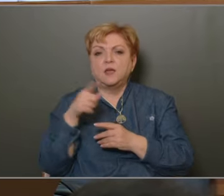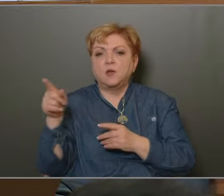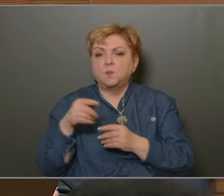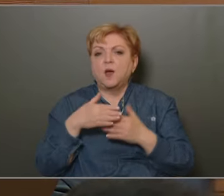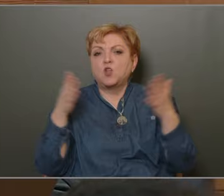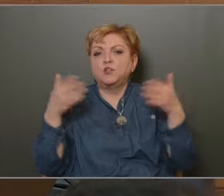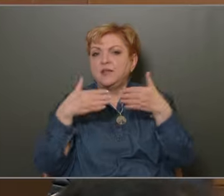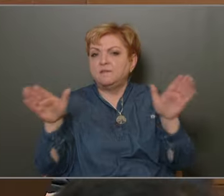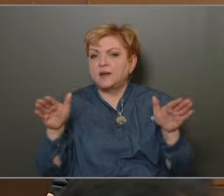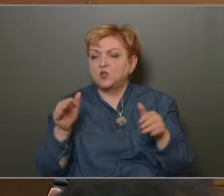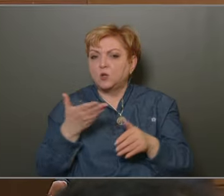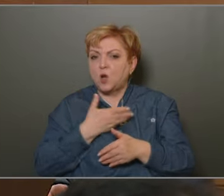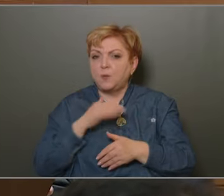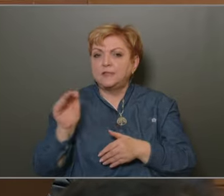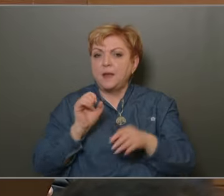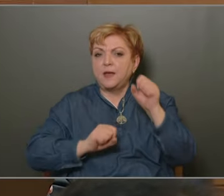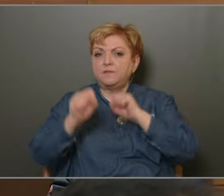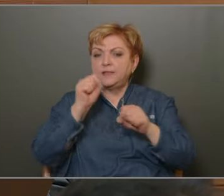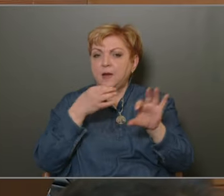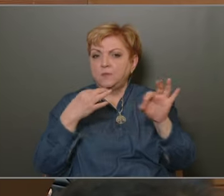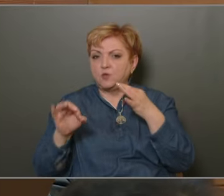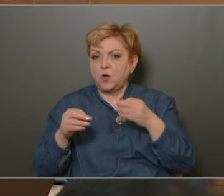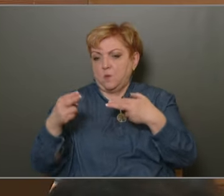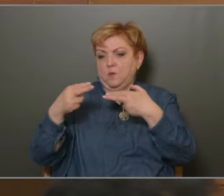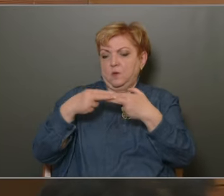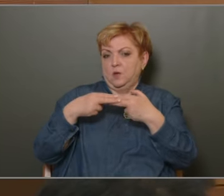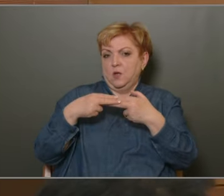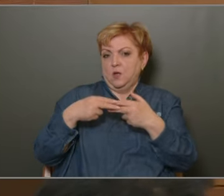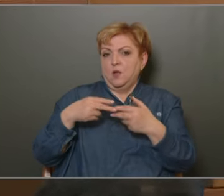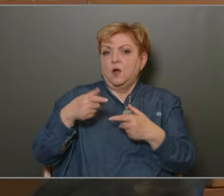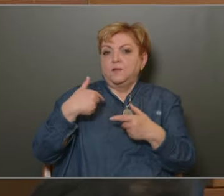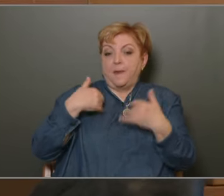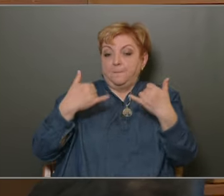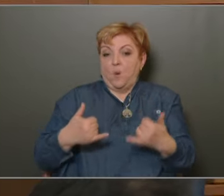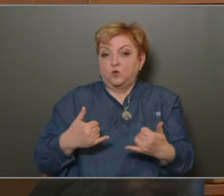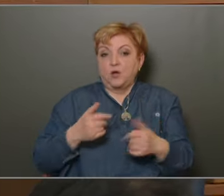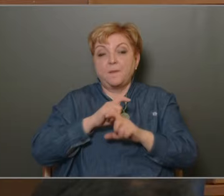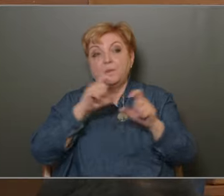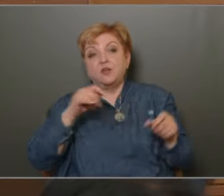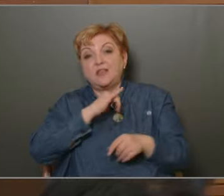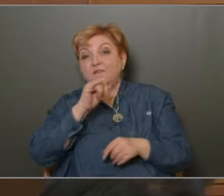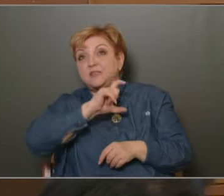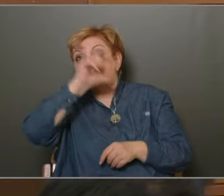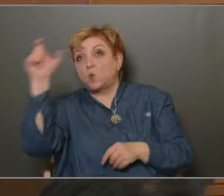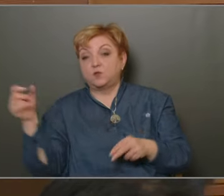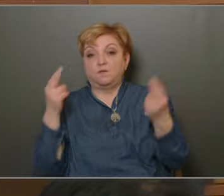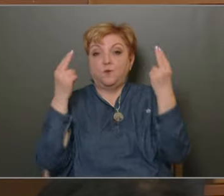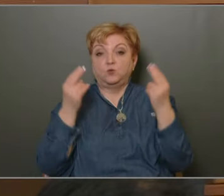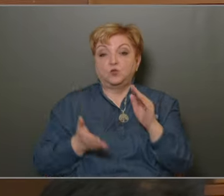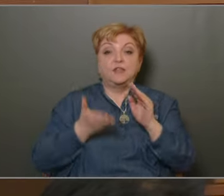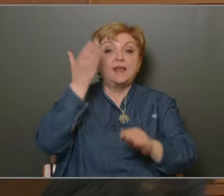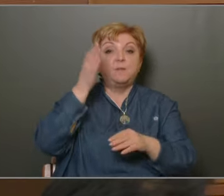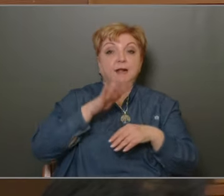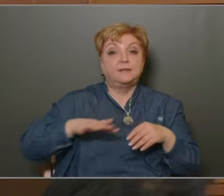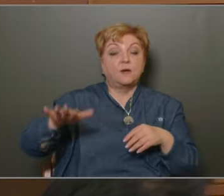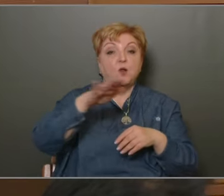a gyermekvédelem ügye, azonban én mégis onnan közelíteném meg a dolgot, hogy nálunk nem most, és nem emiatt, hanem évtizedek óta fontos és kiemelt